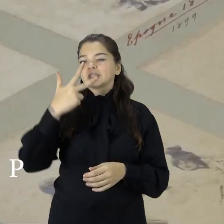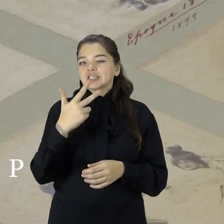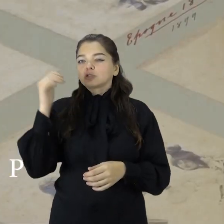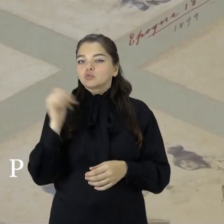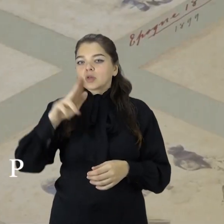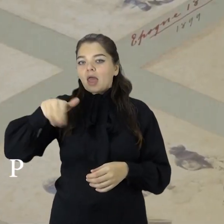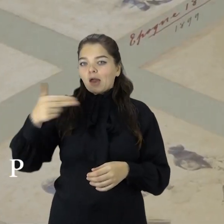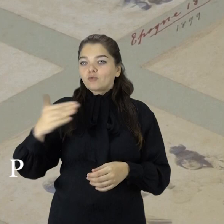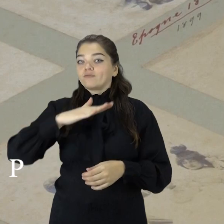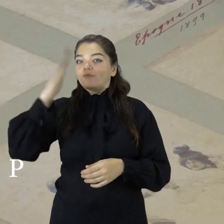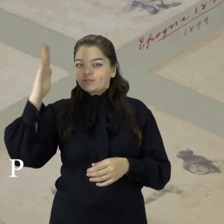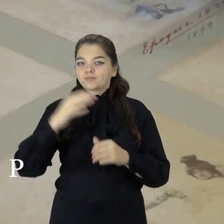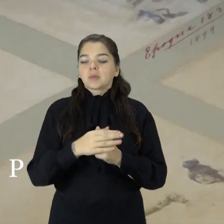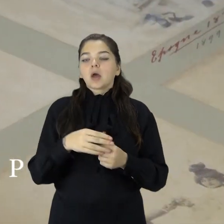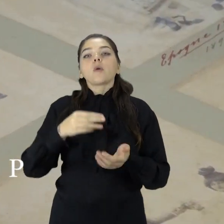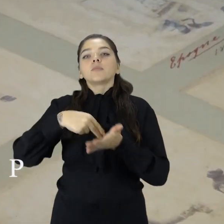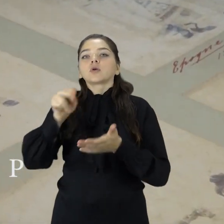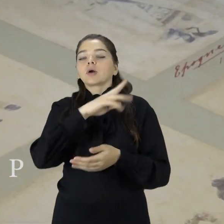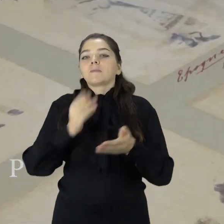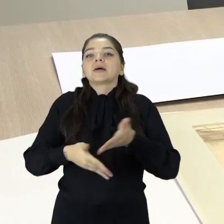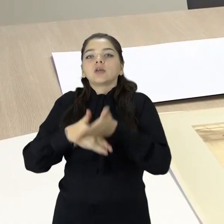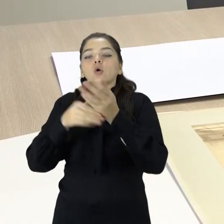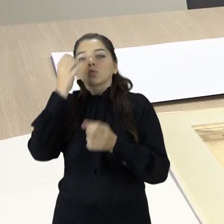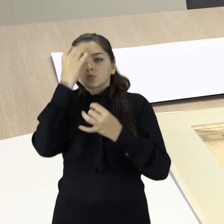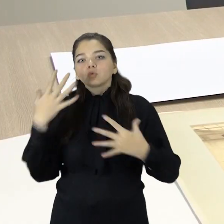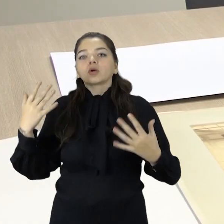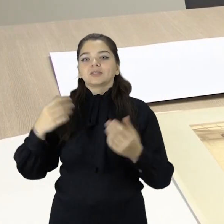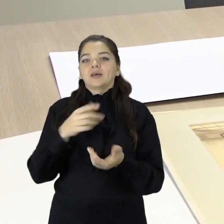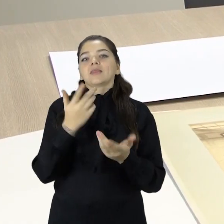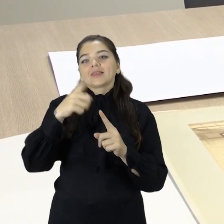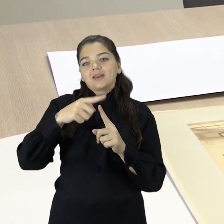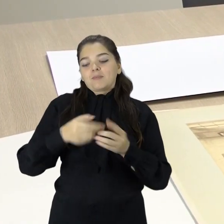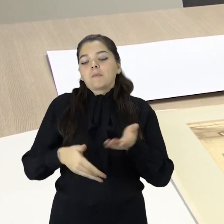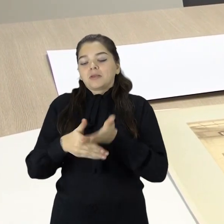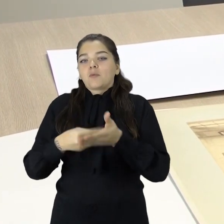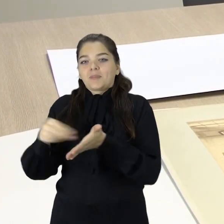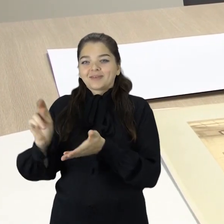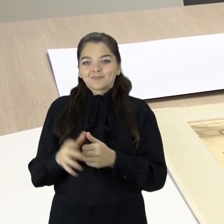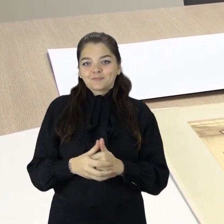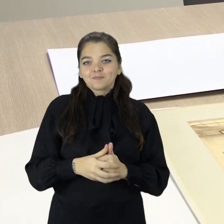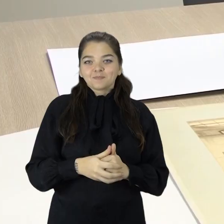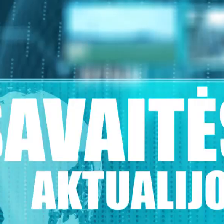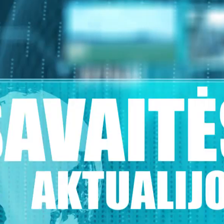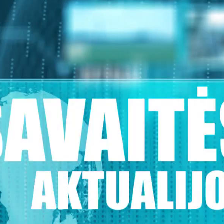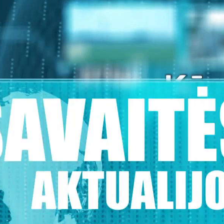kainavo kiek daugiauni 43 tūkstančius eurų. Įsigyti ją padėjo Lietuvos kultūros taryba.